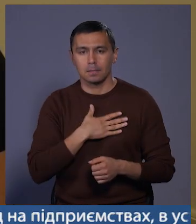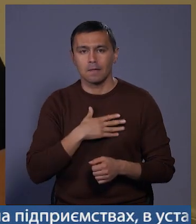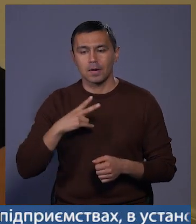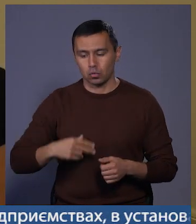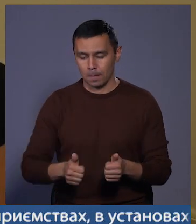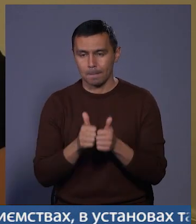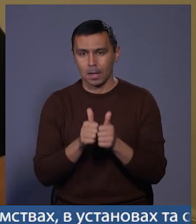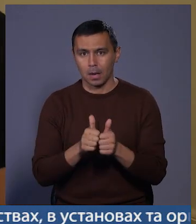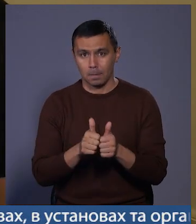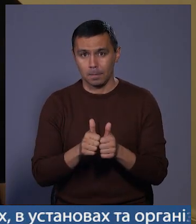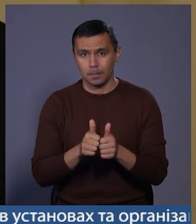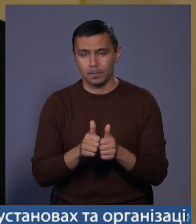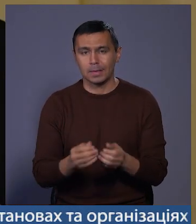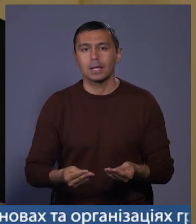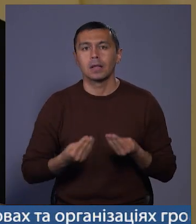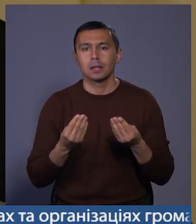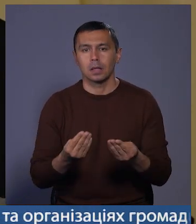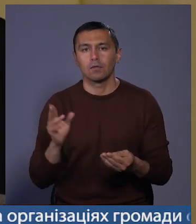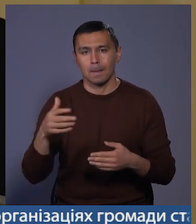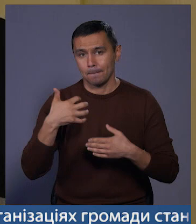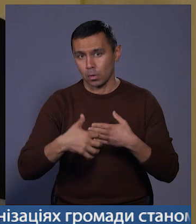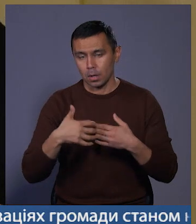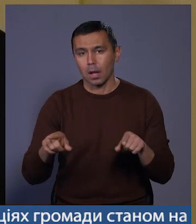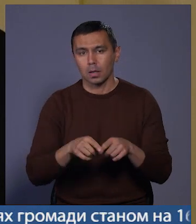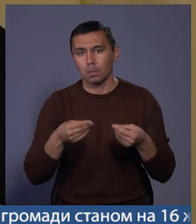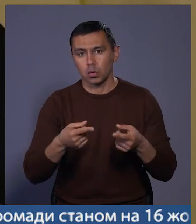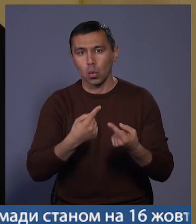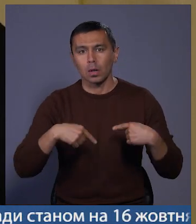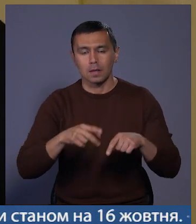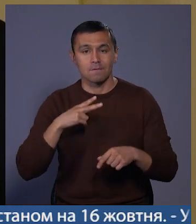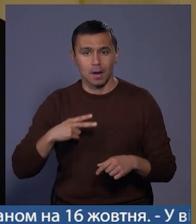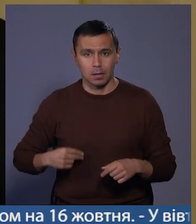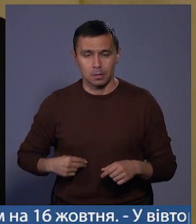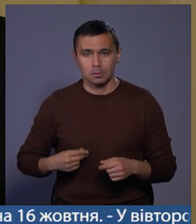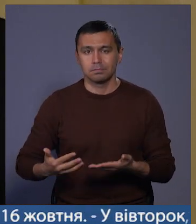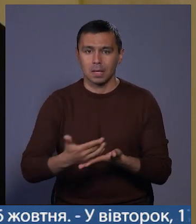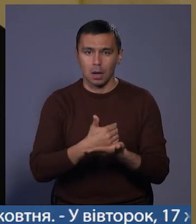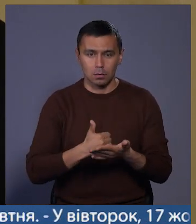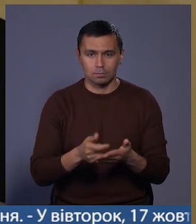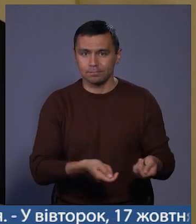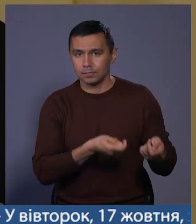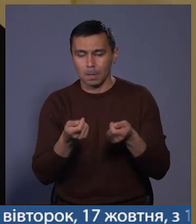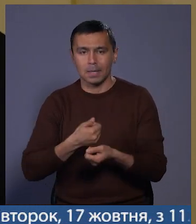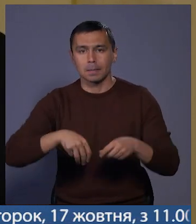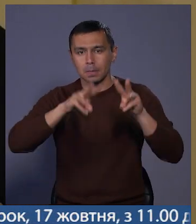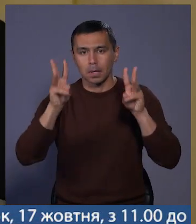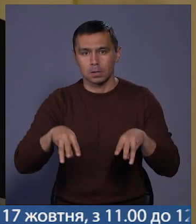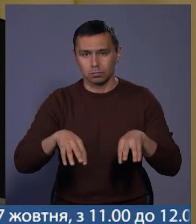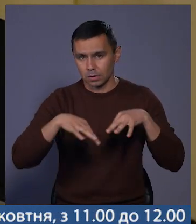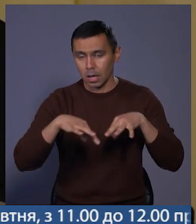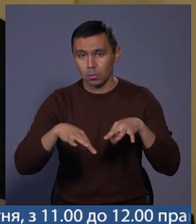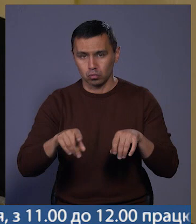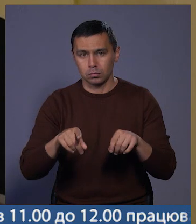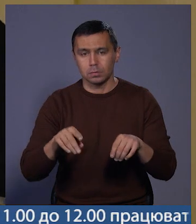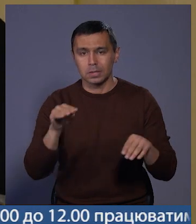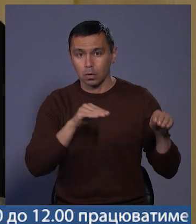партнерам «Докфо Україн» надали. Вони як посередники також благодійні організації Франції збирають, відвозять. Ми забезпечуємо логістику, тут